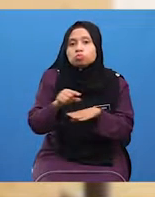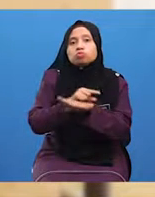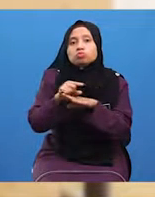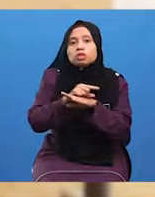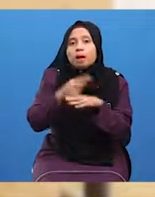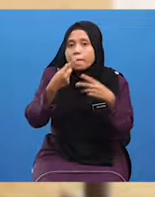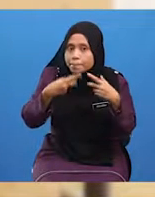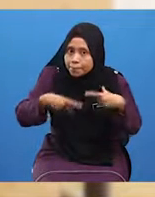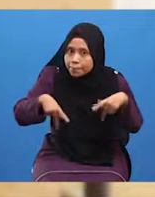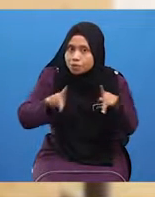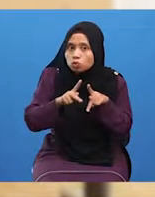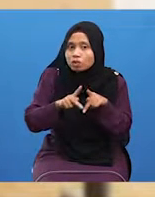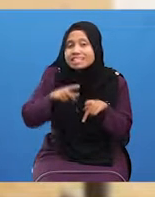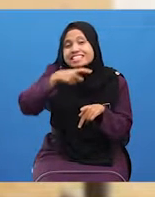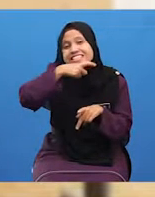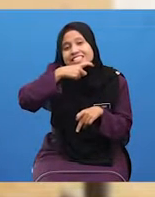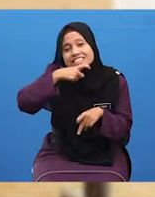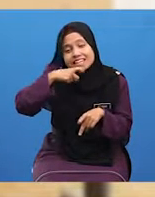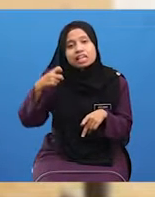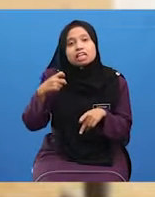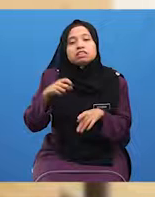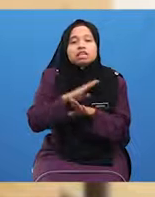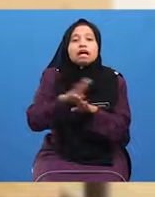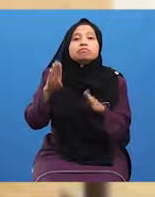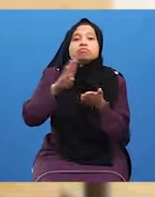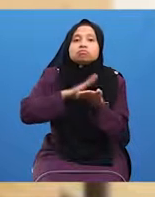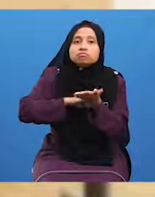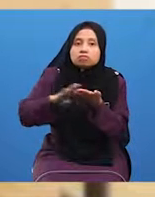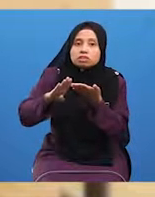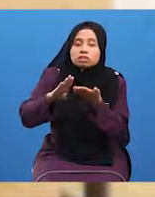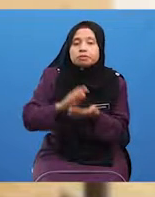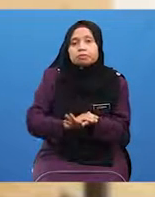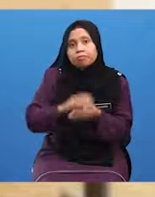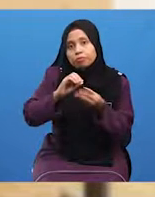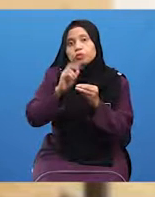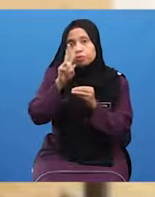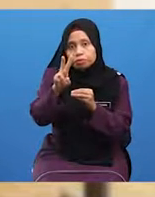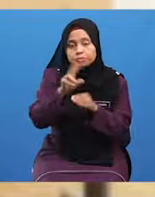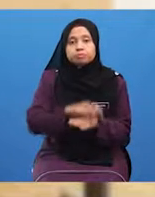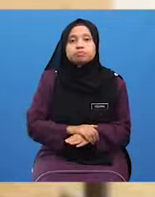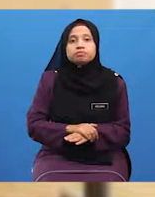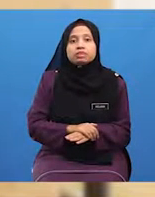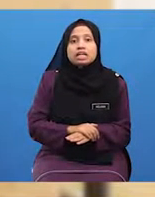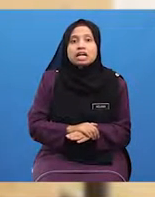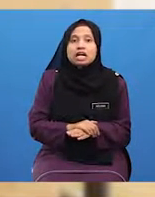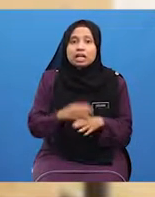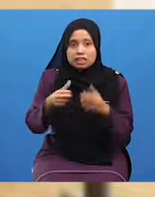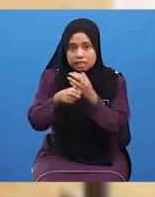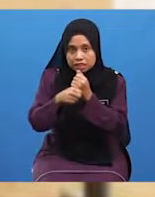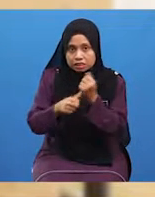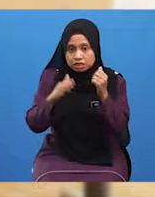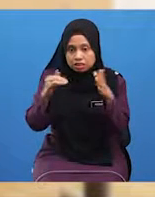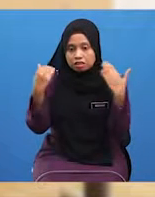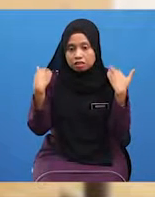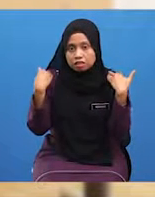Perlulah kering Dan bersih Kedua Najis Yang